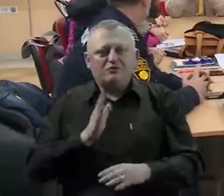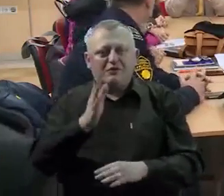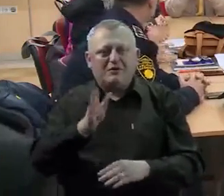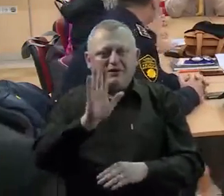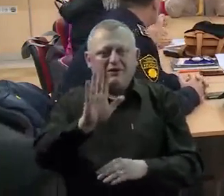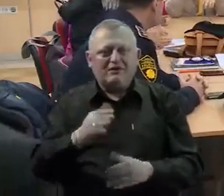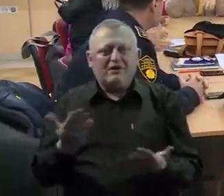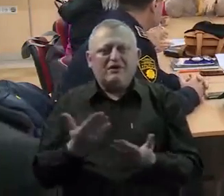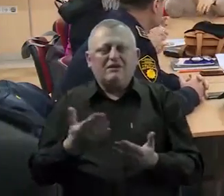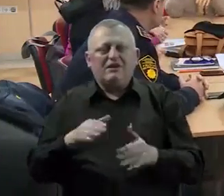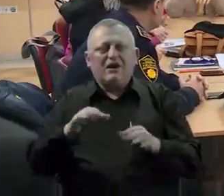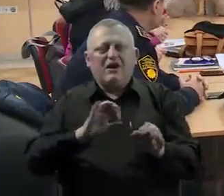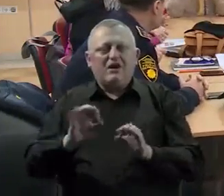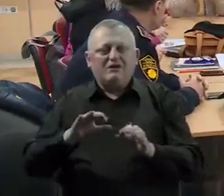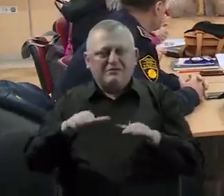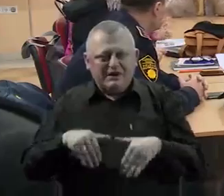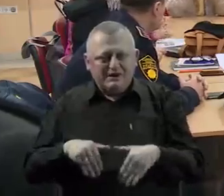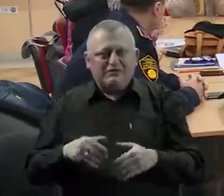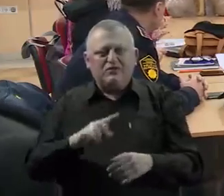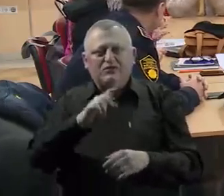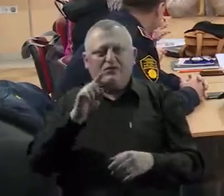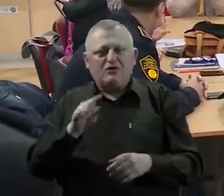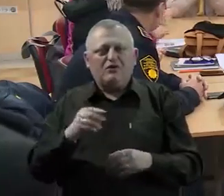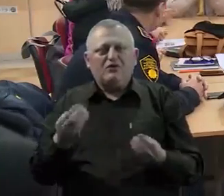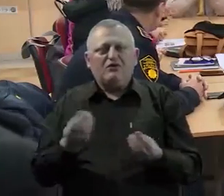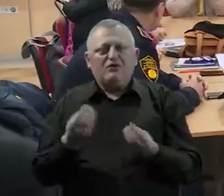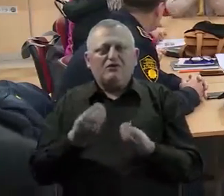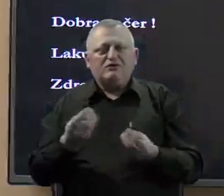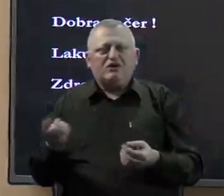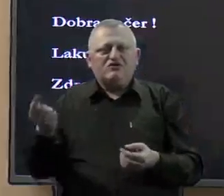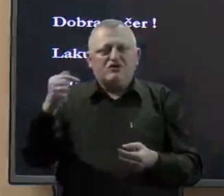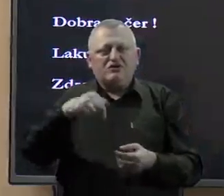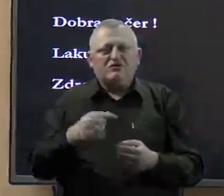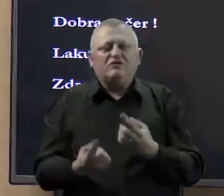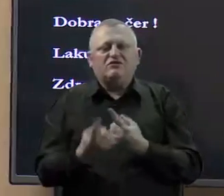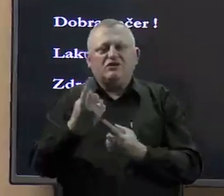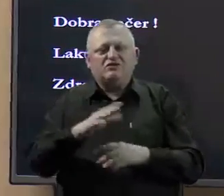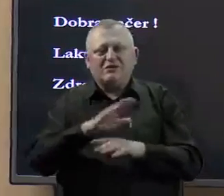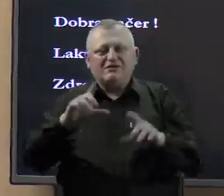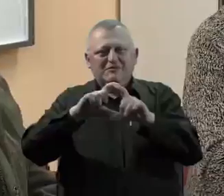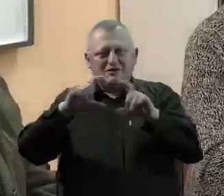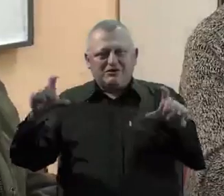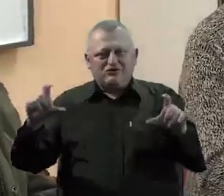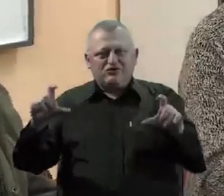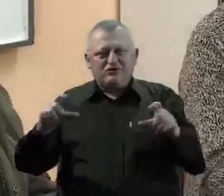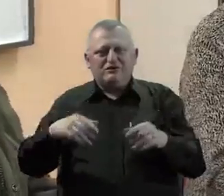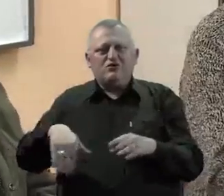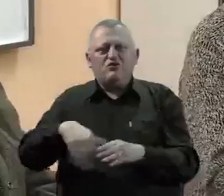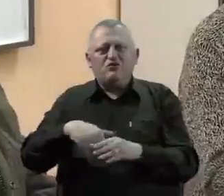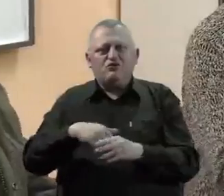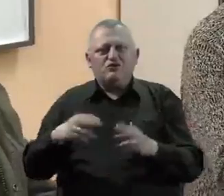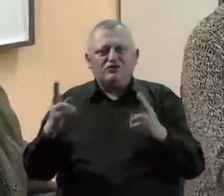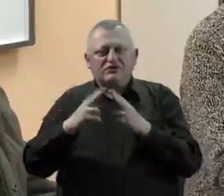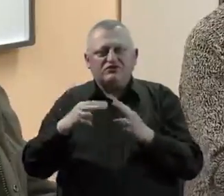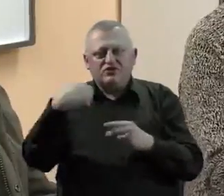njemu, kako ga treba primiti, upitati zašto je došao. Dešava se u svim institucijama da se uposlenici